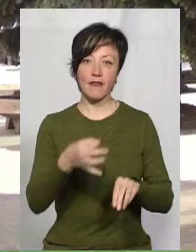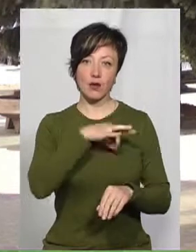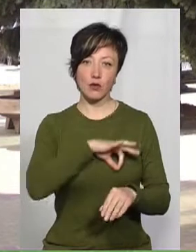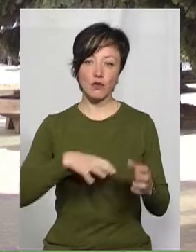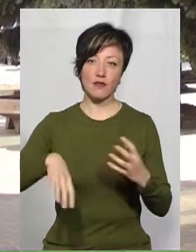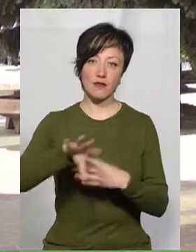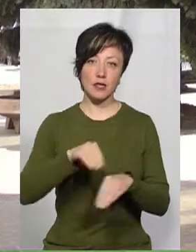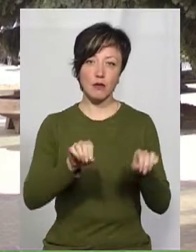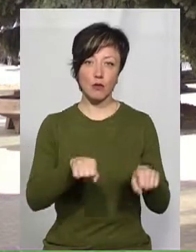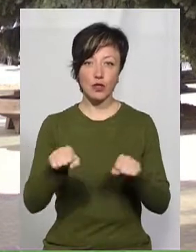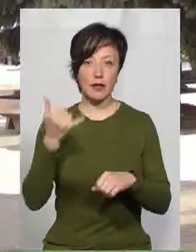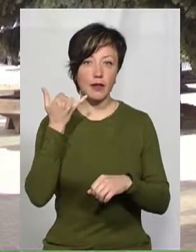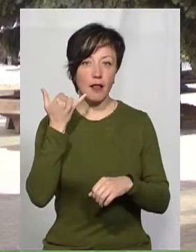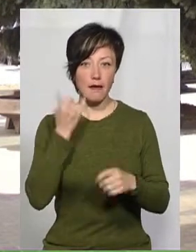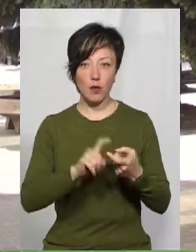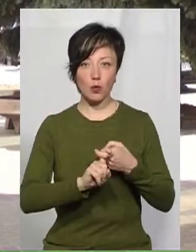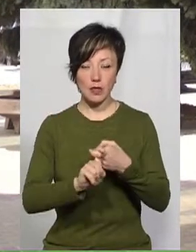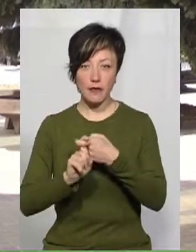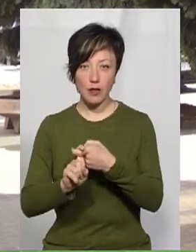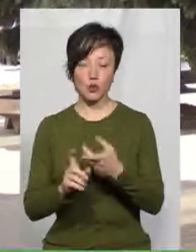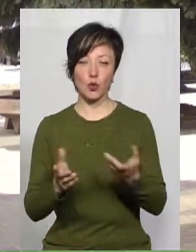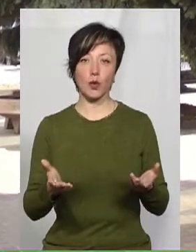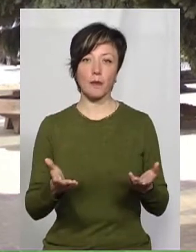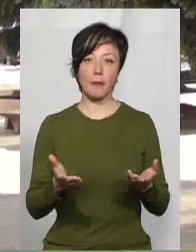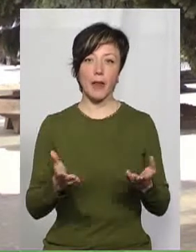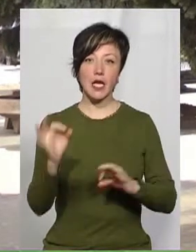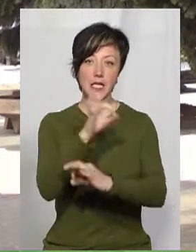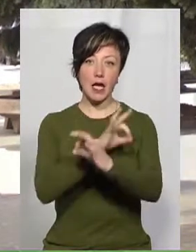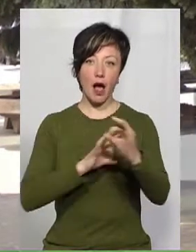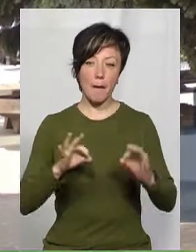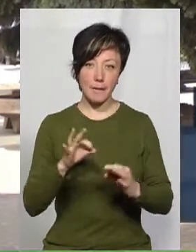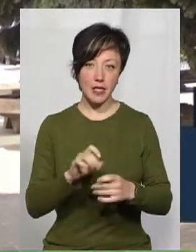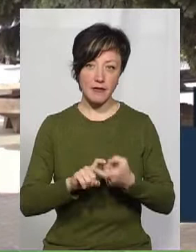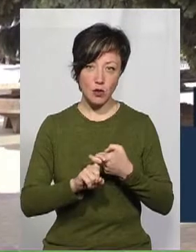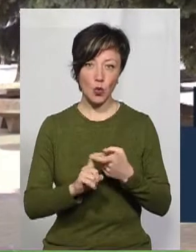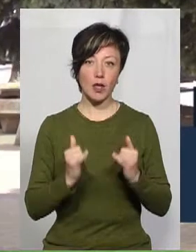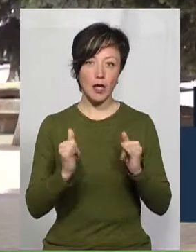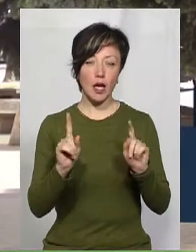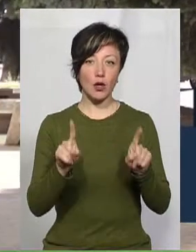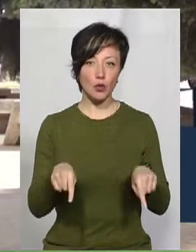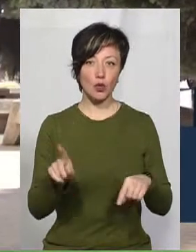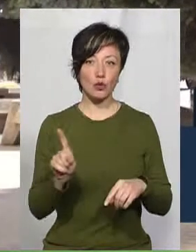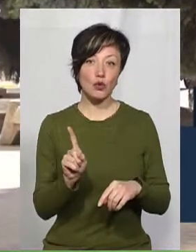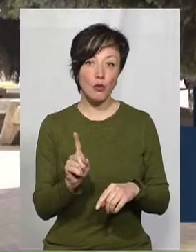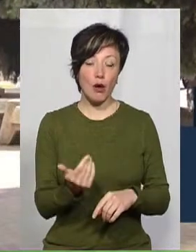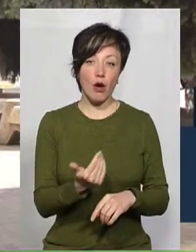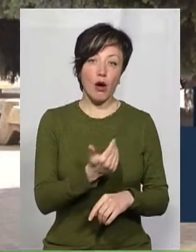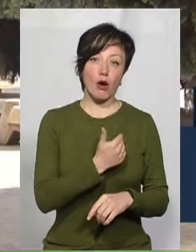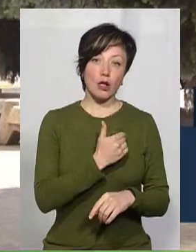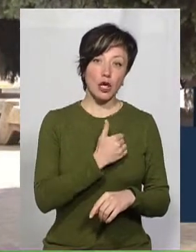усі можливості, телефонний зв'язок, скайп-зв'язок, для того, щоб хоча б